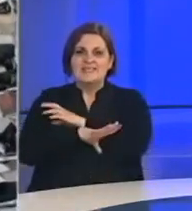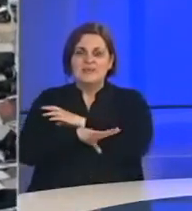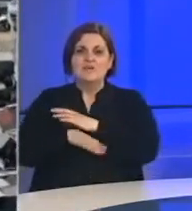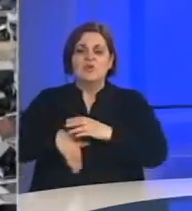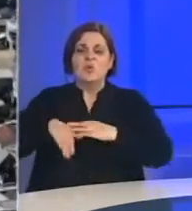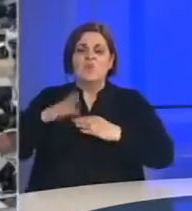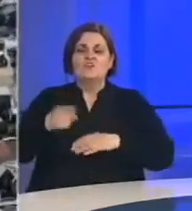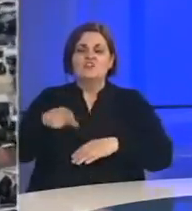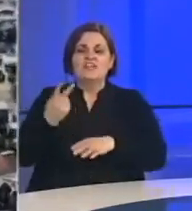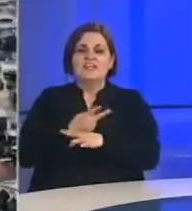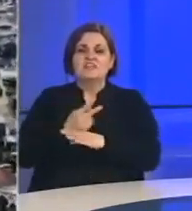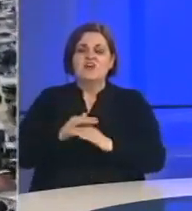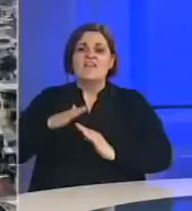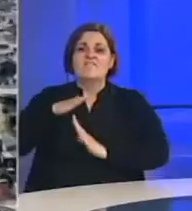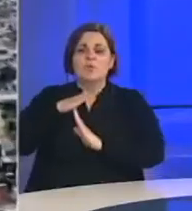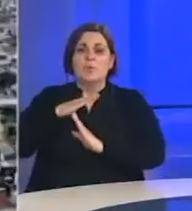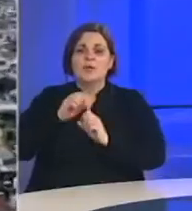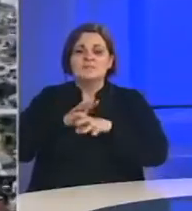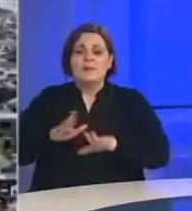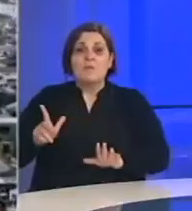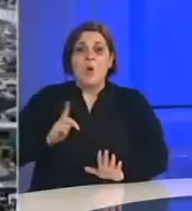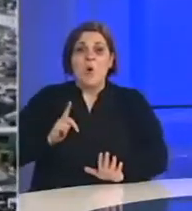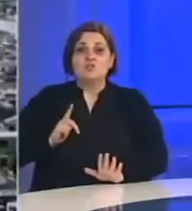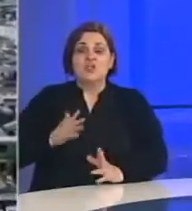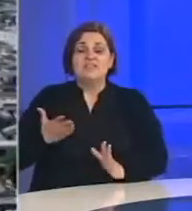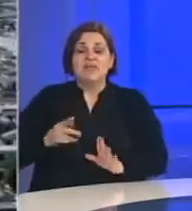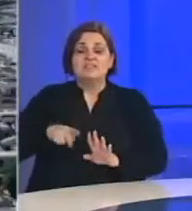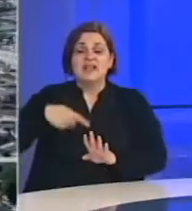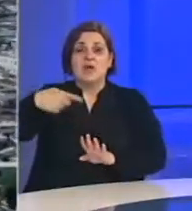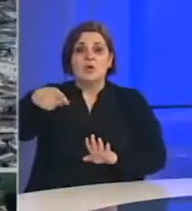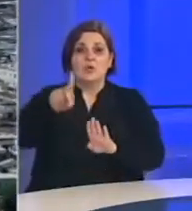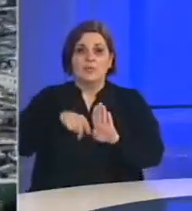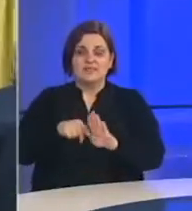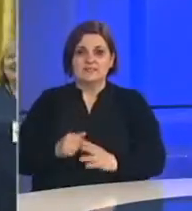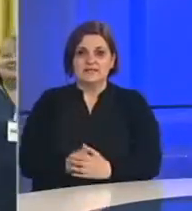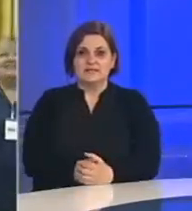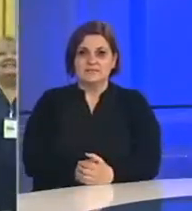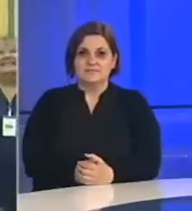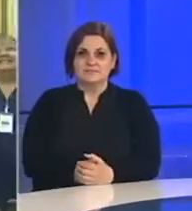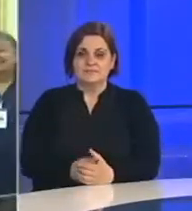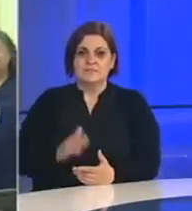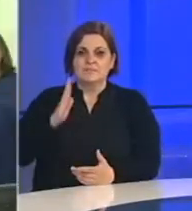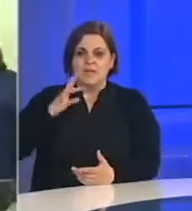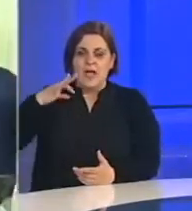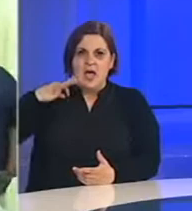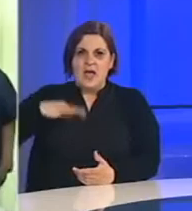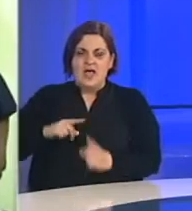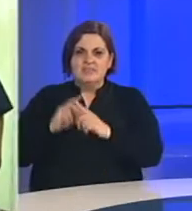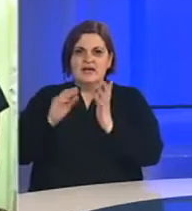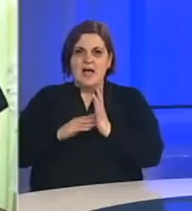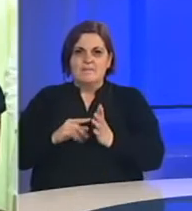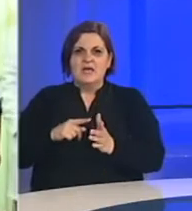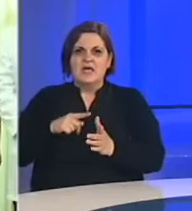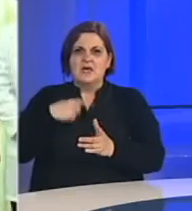većini siromašnjih zemalja vrhunac pandemije se očekuje tek za nekoliko mjeseci. Američki predsjednik Donald Trump